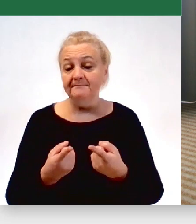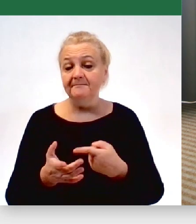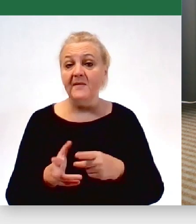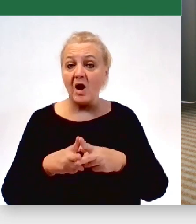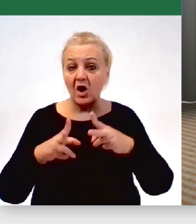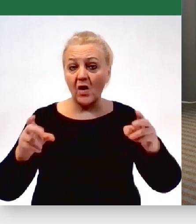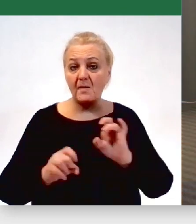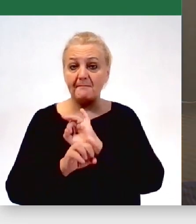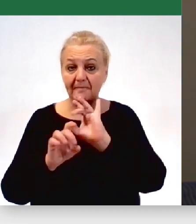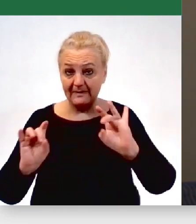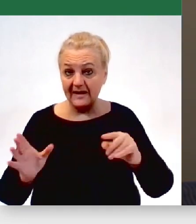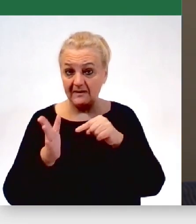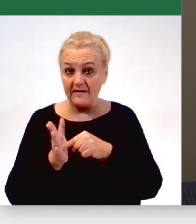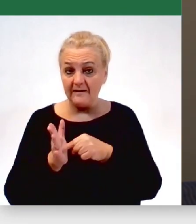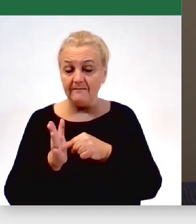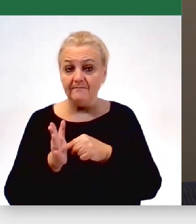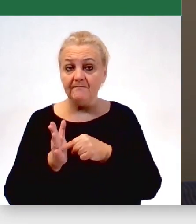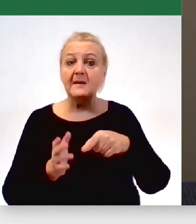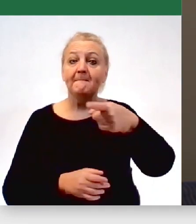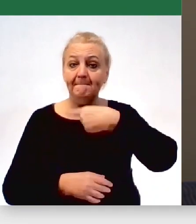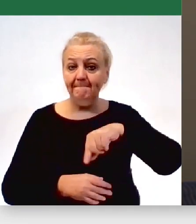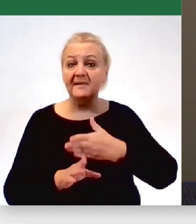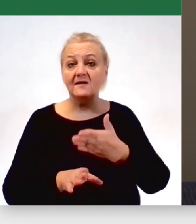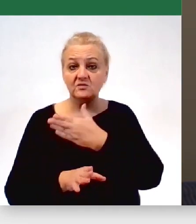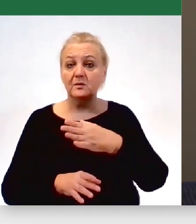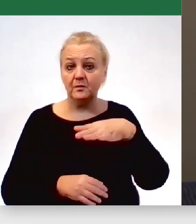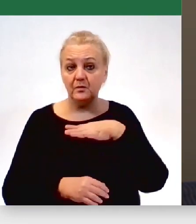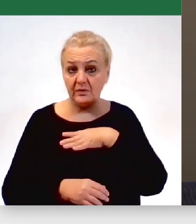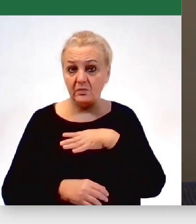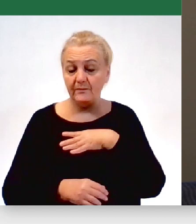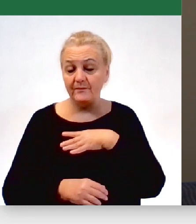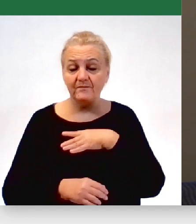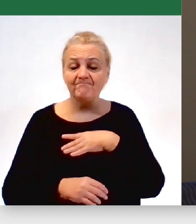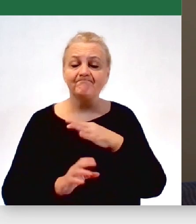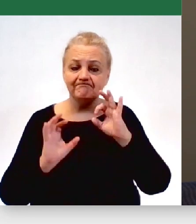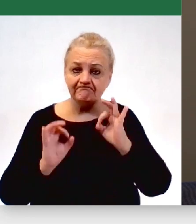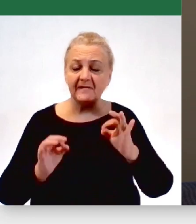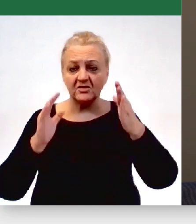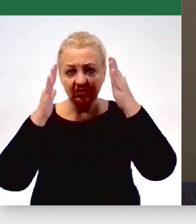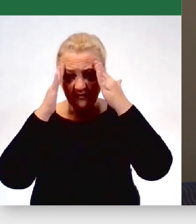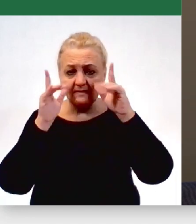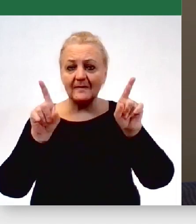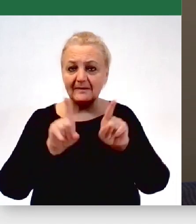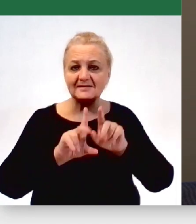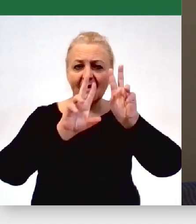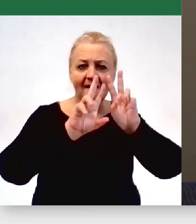pandemii, my wtedy też absolutnie świadomie i po pełnej analizie